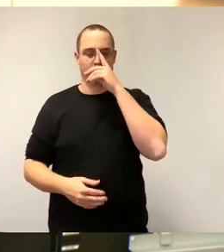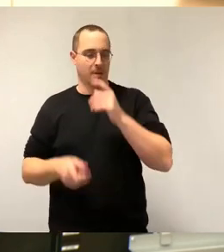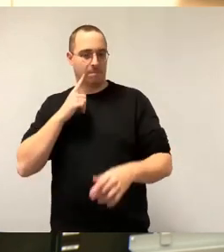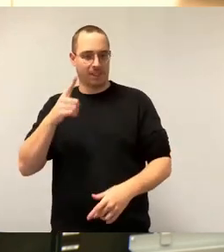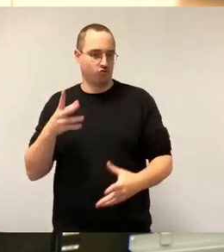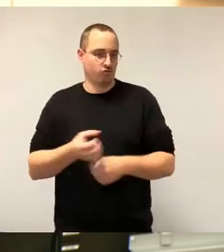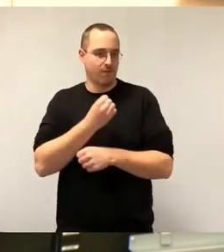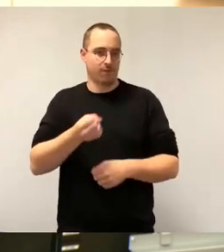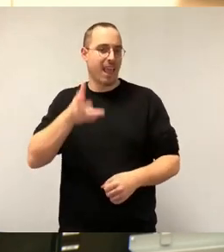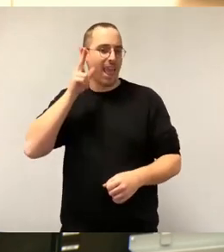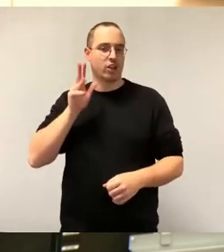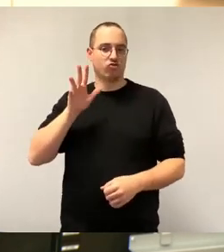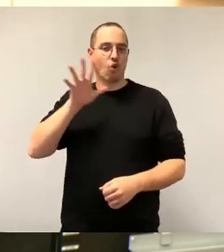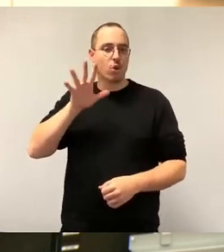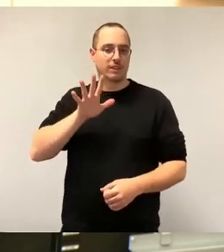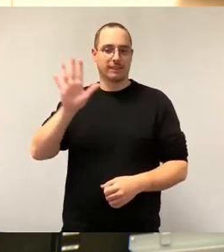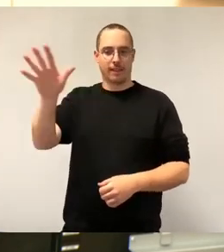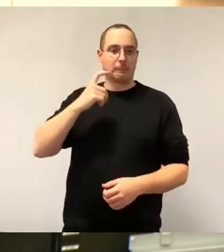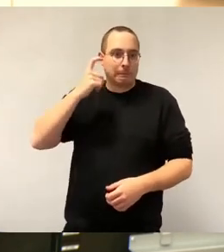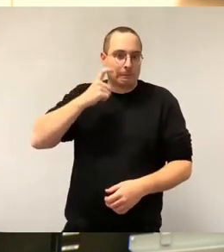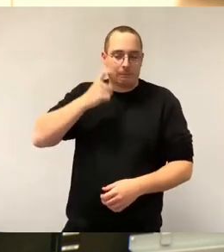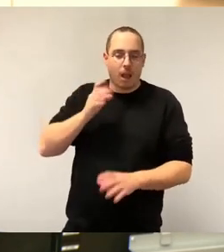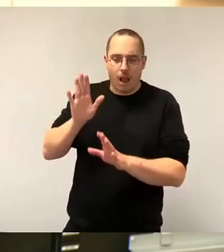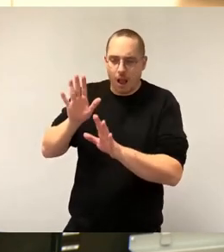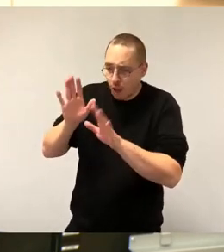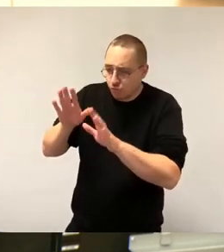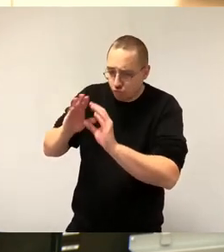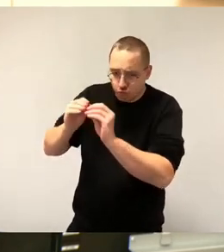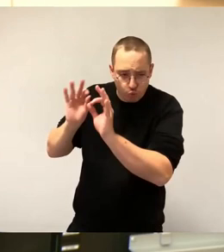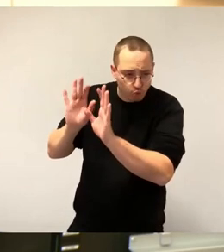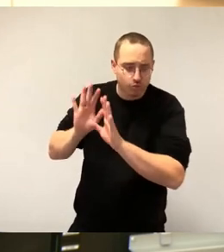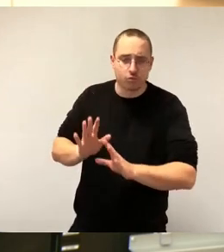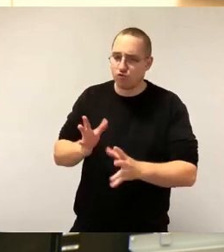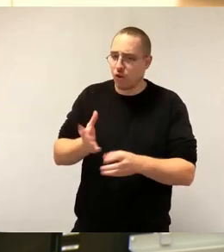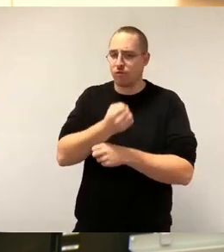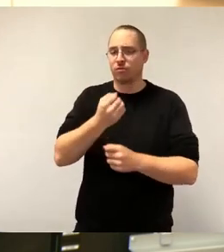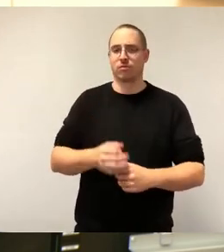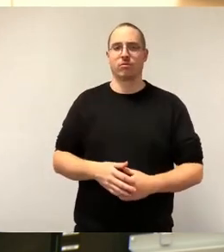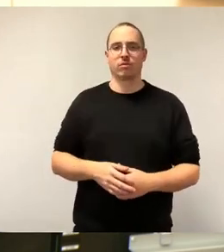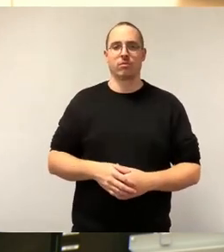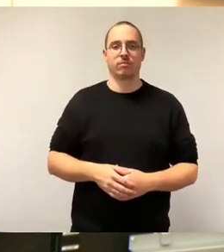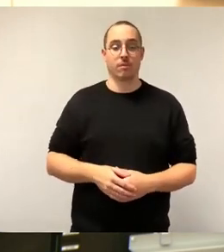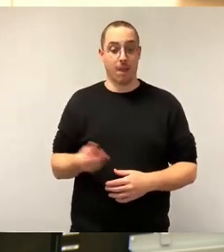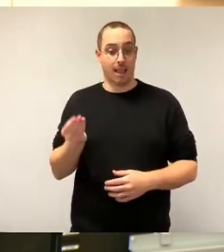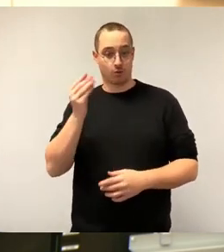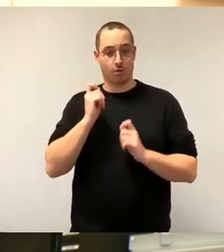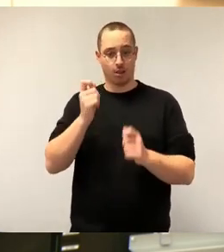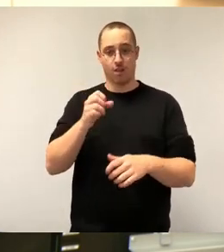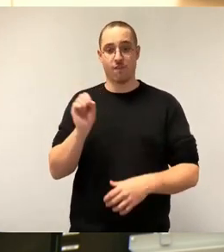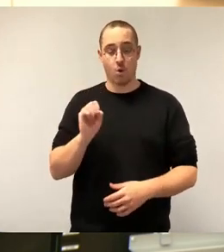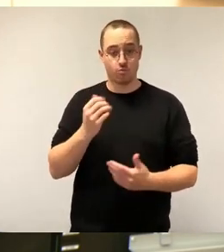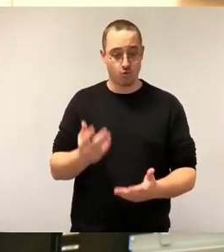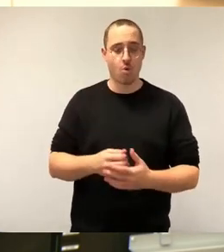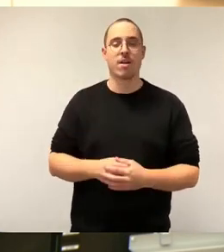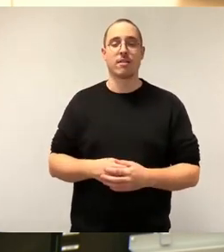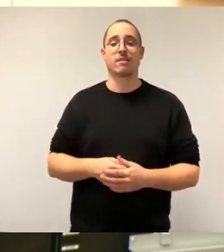Aber worum es in unserem Ergänzungsantrag geht, wir müssen mal nicht mehr mit diesem Stückwerk. Sie klagen ja selber, Herr Krüger, dass im Prinzip so wenig